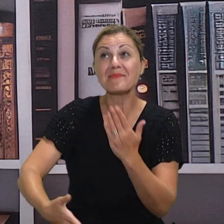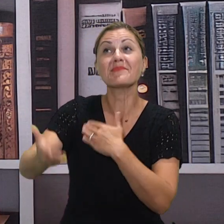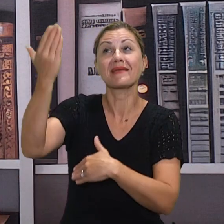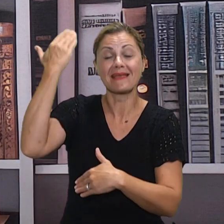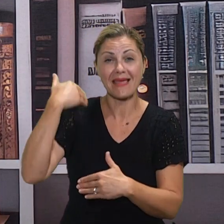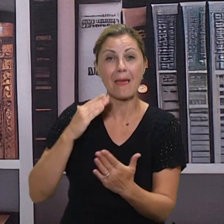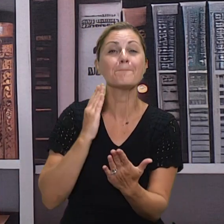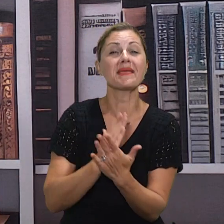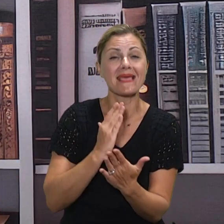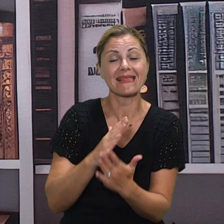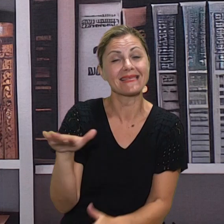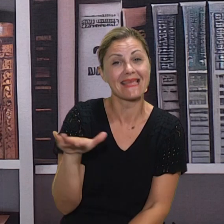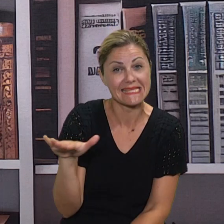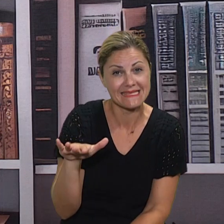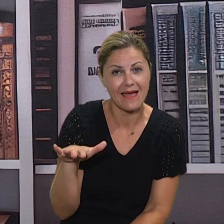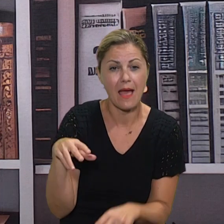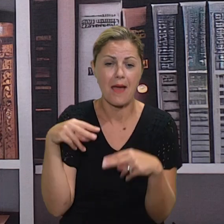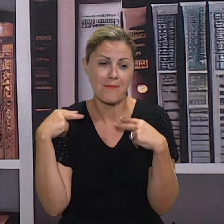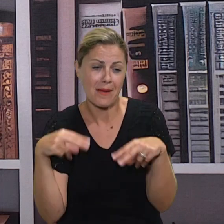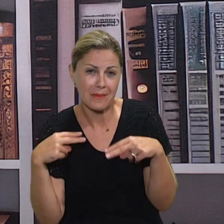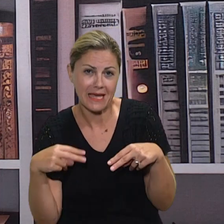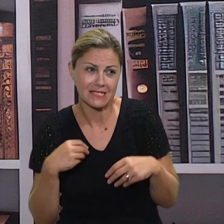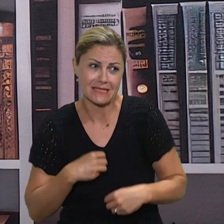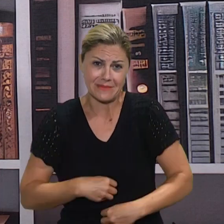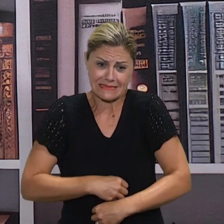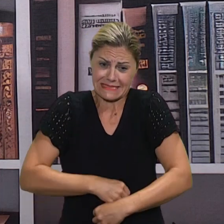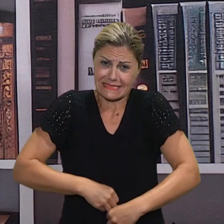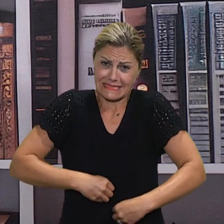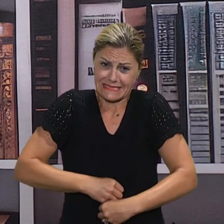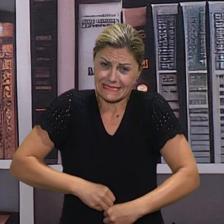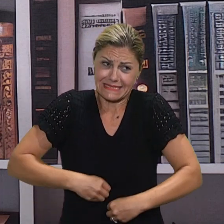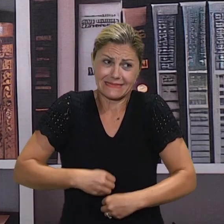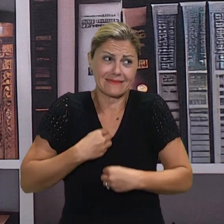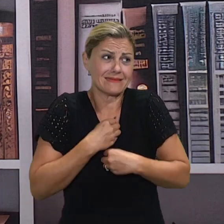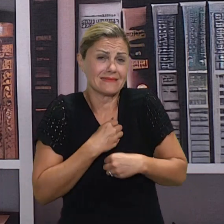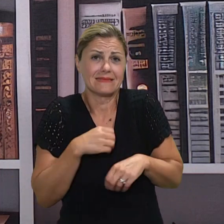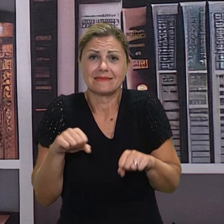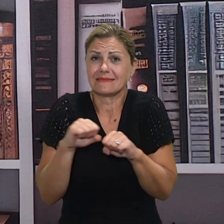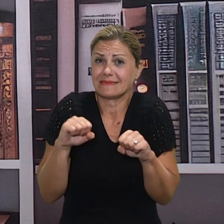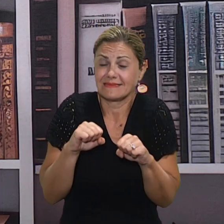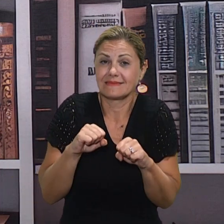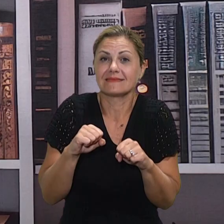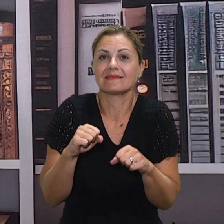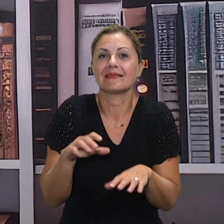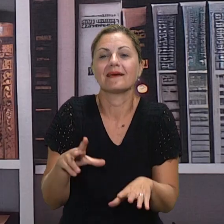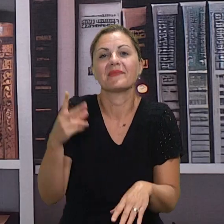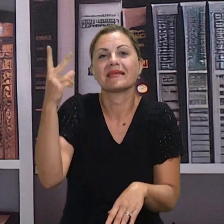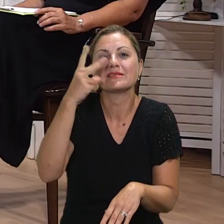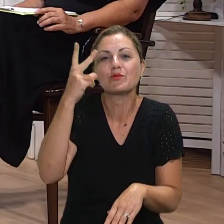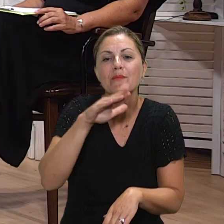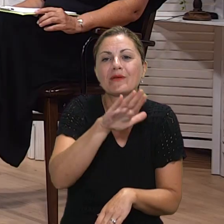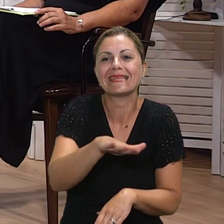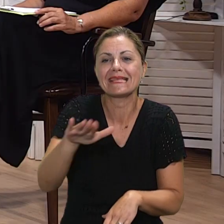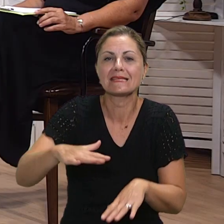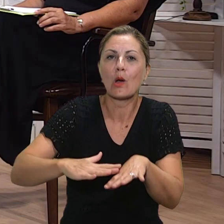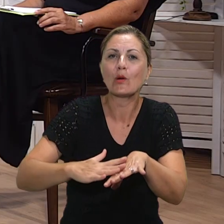vrijeme. Kako su se oni osjećali kad su morali roditeljima priopćiti nekakvu možda malo slabiju ocijenu. I na